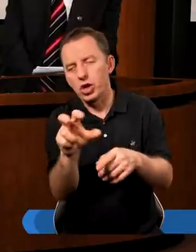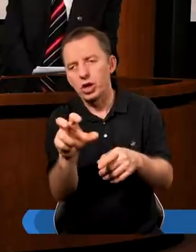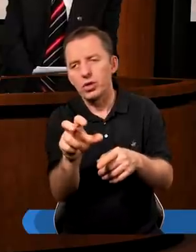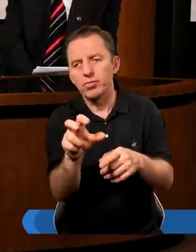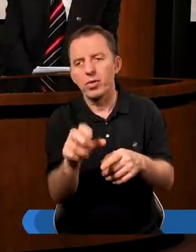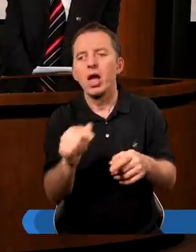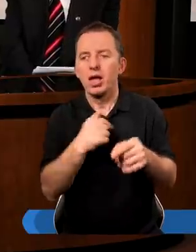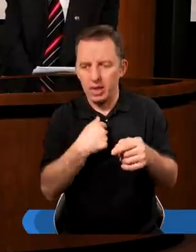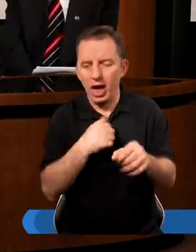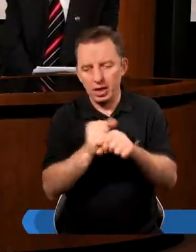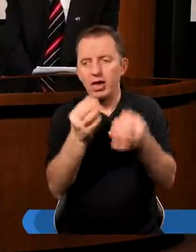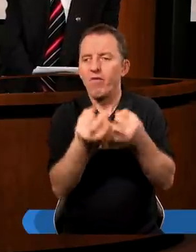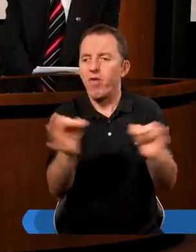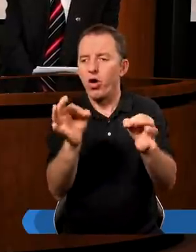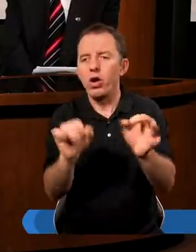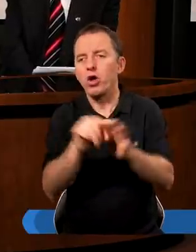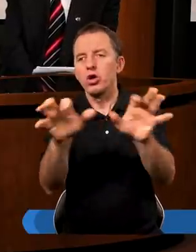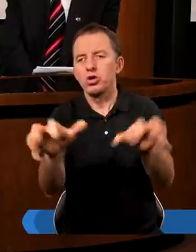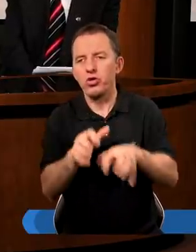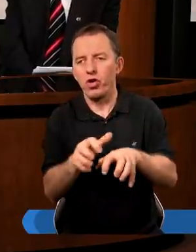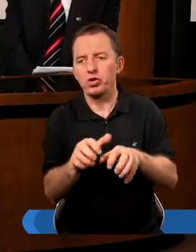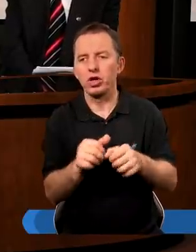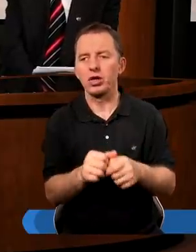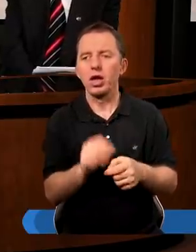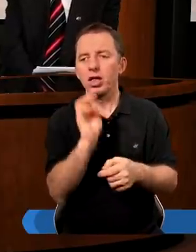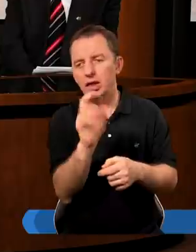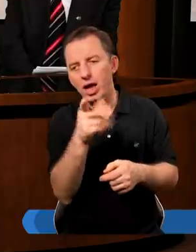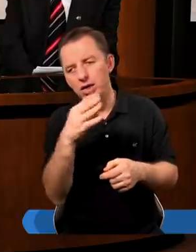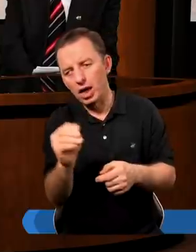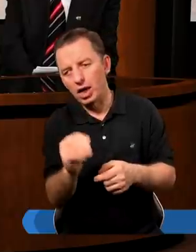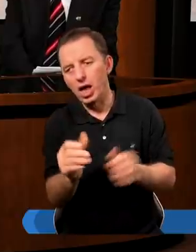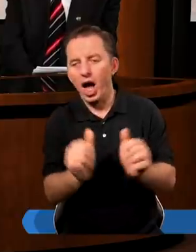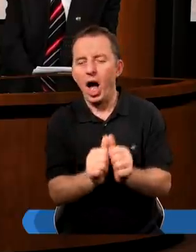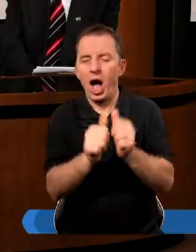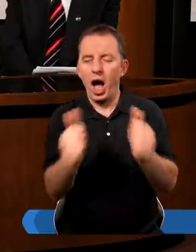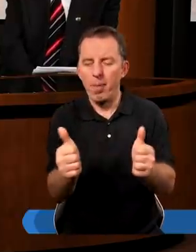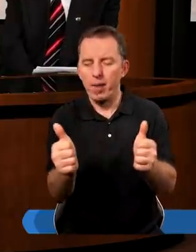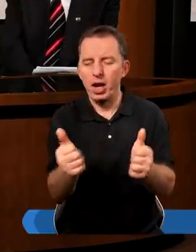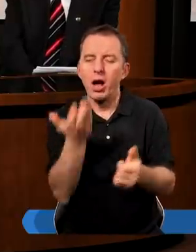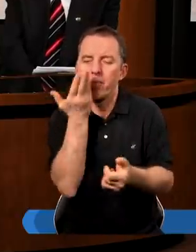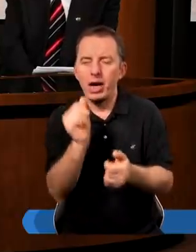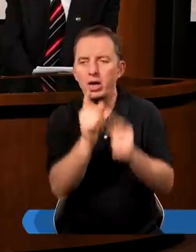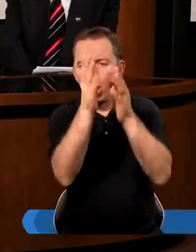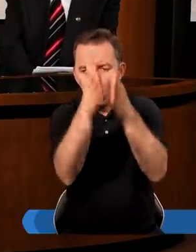jestem wolny od chciwości. To jest taki apel bardzo osobisty do